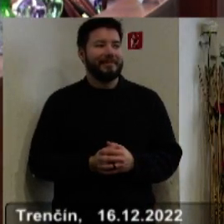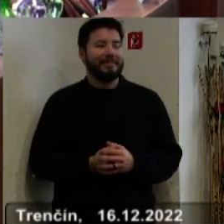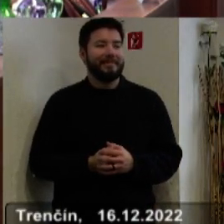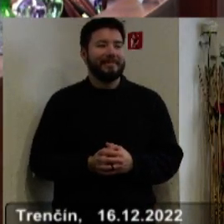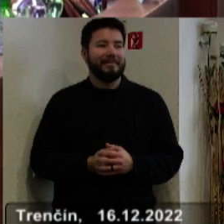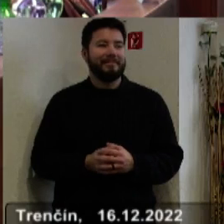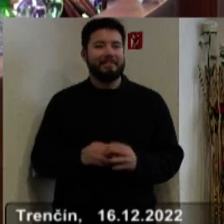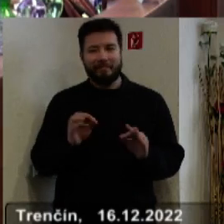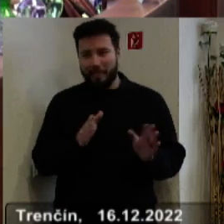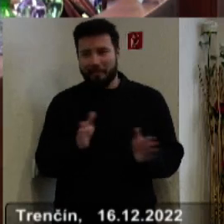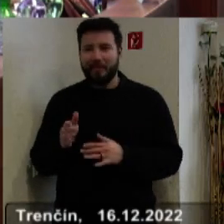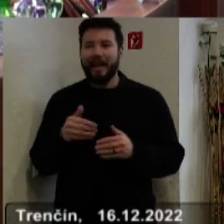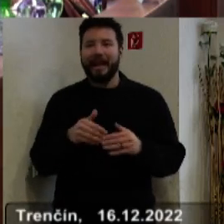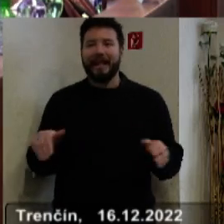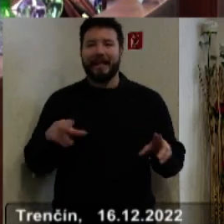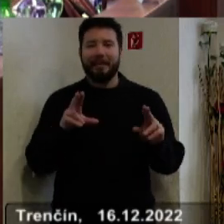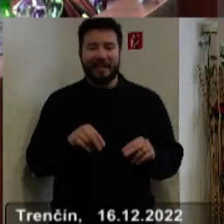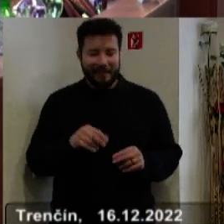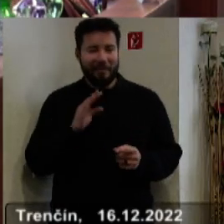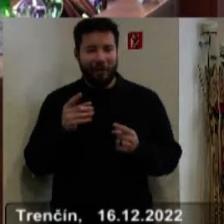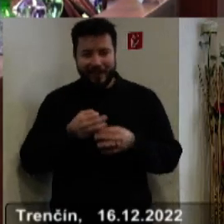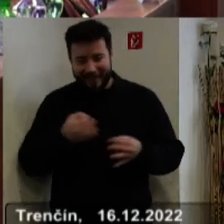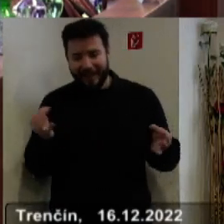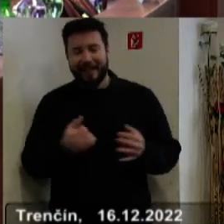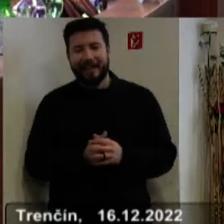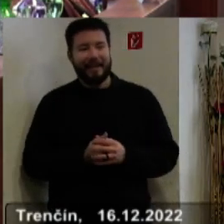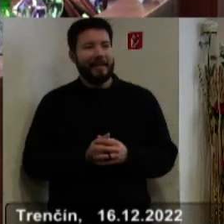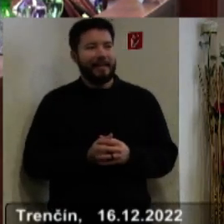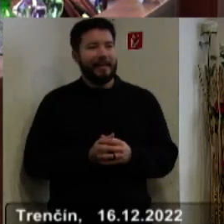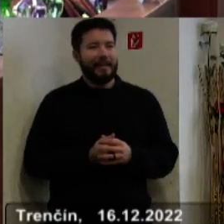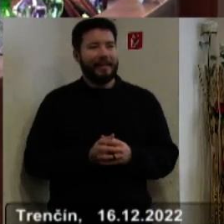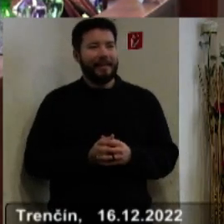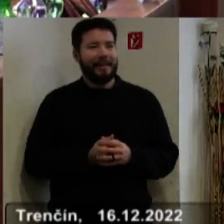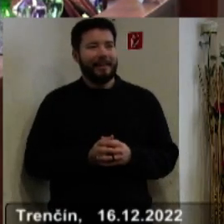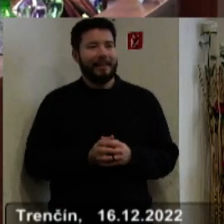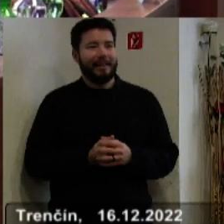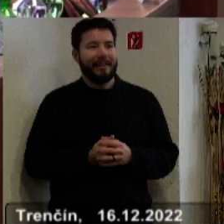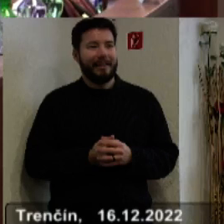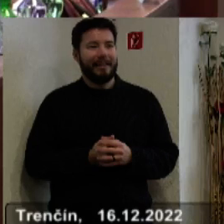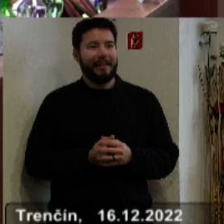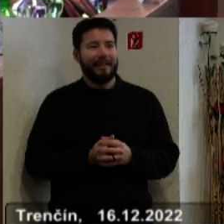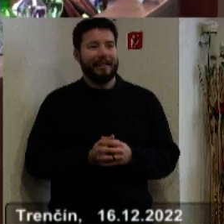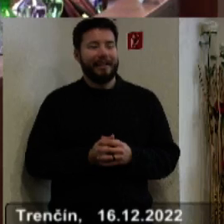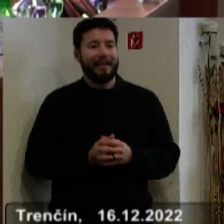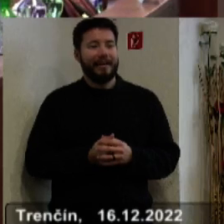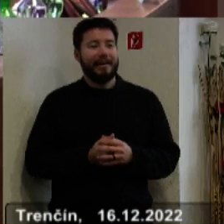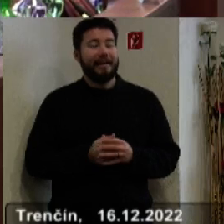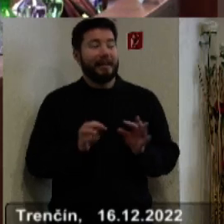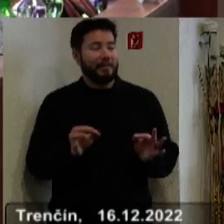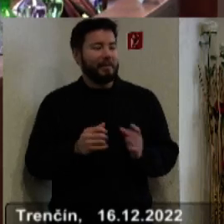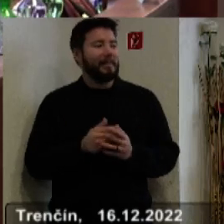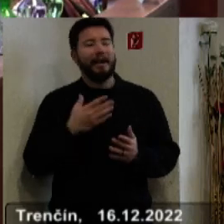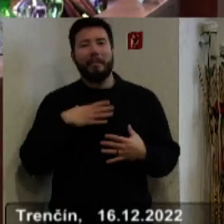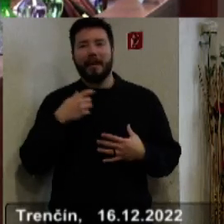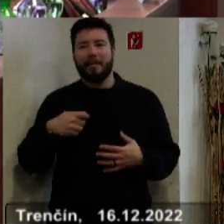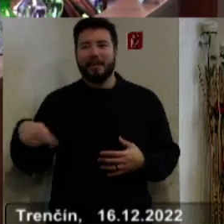Bolo aj zverejnené, tak ako má byť, neboli z toho zverejnenia vlastne žiadne pripomienky. Takže nech